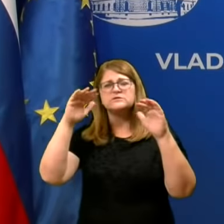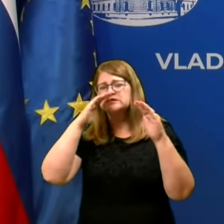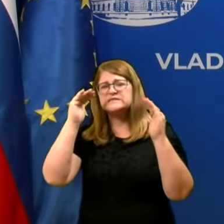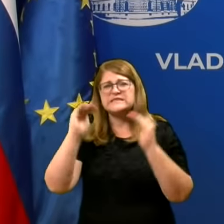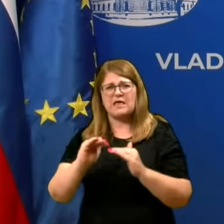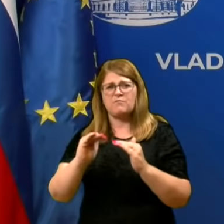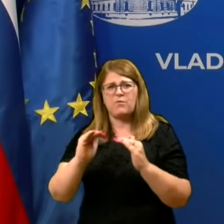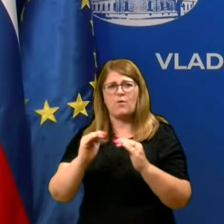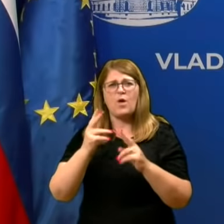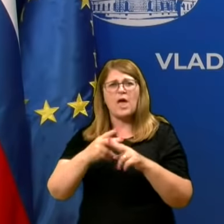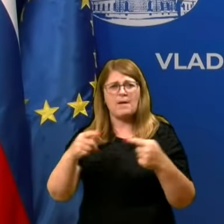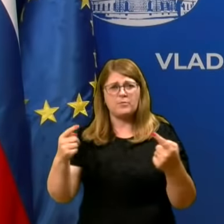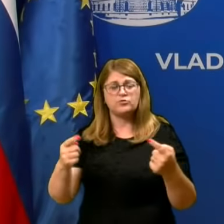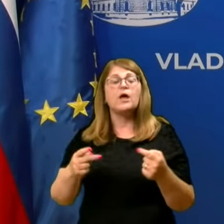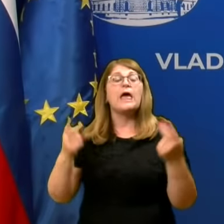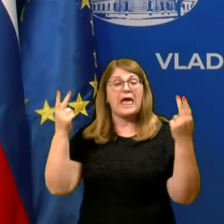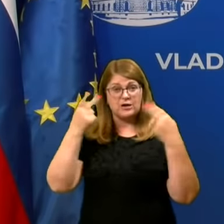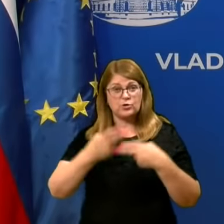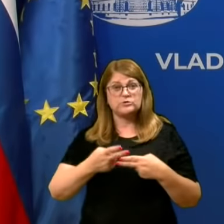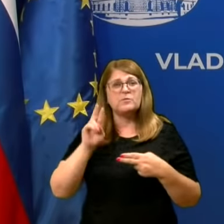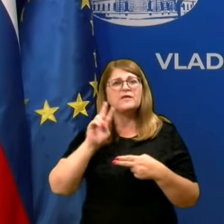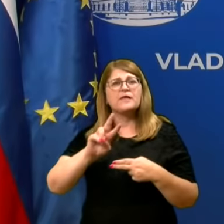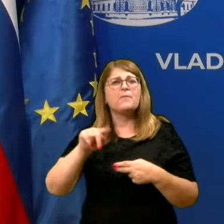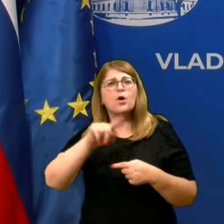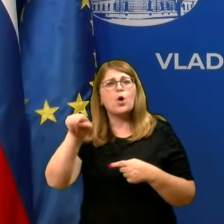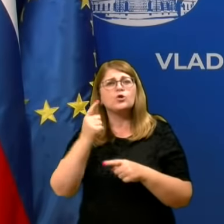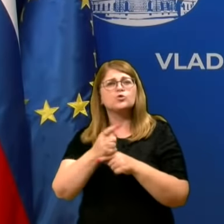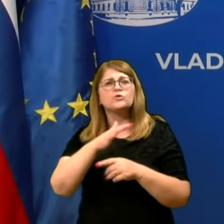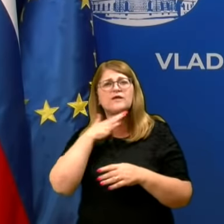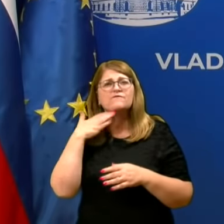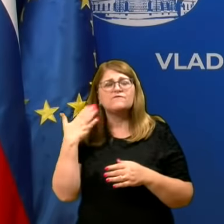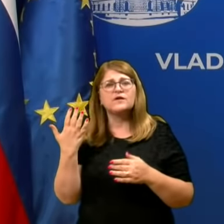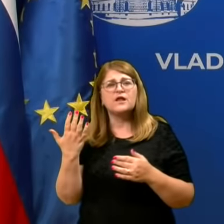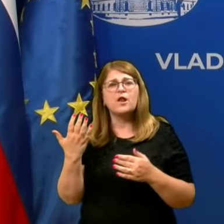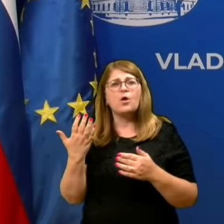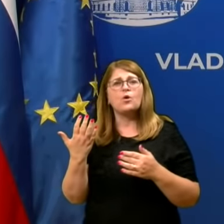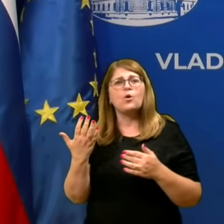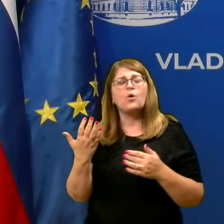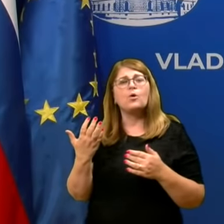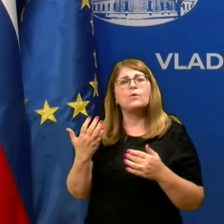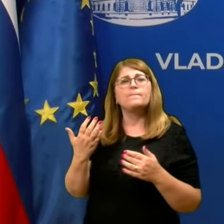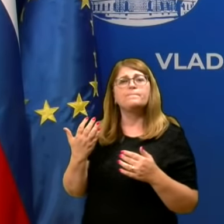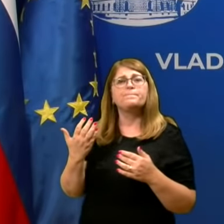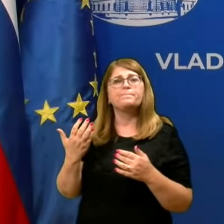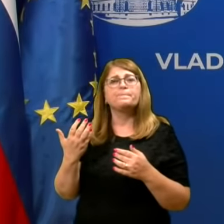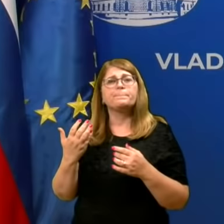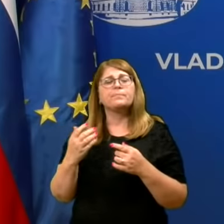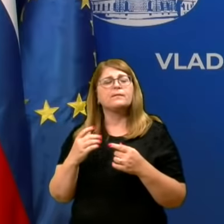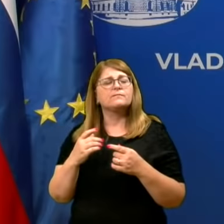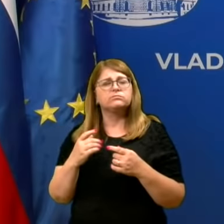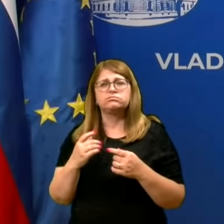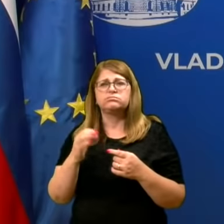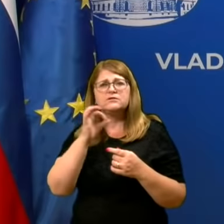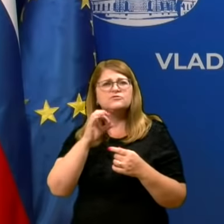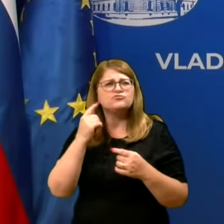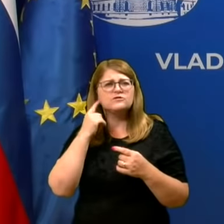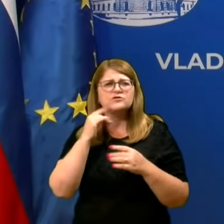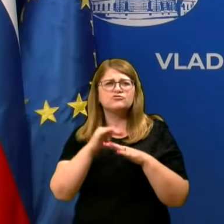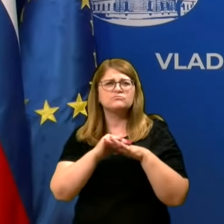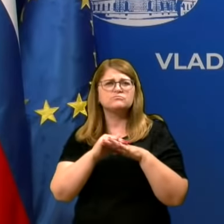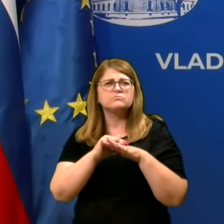sliko. Razumemo, da imajo oni tudi veliko diasporo in so zato nekatere države, ki bi sicer ne bile